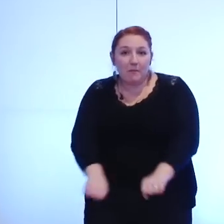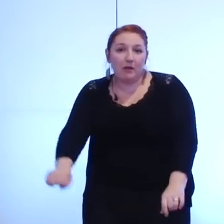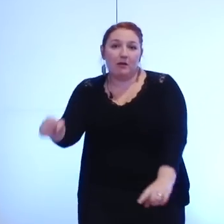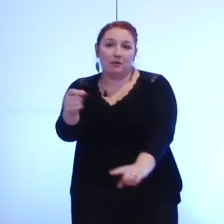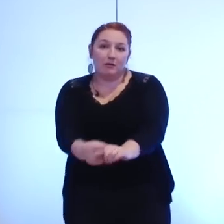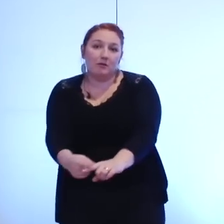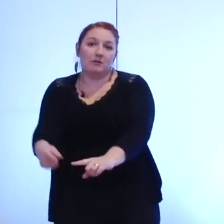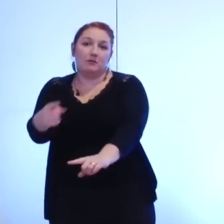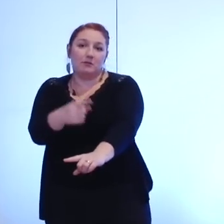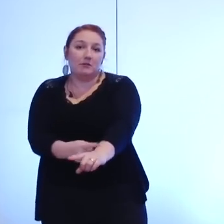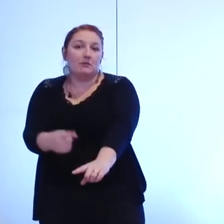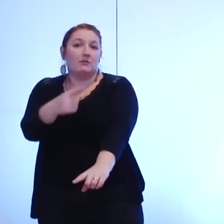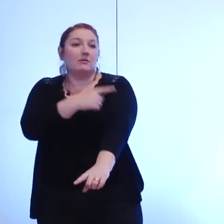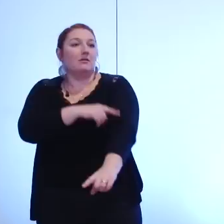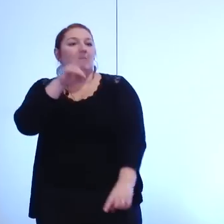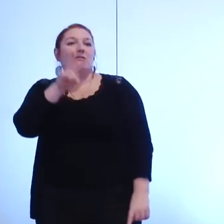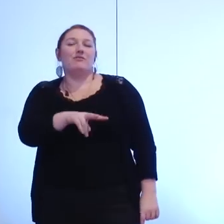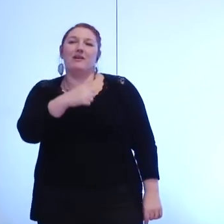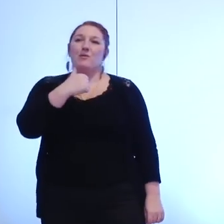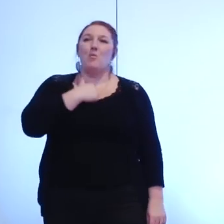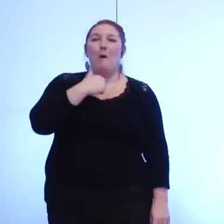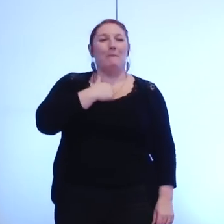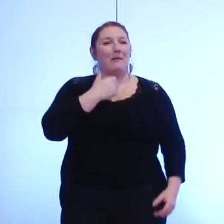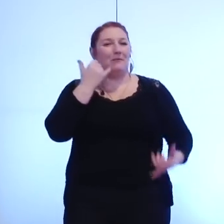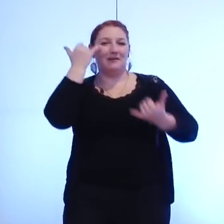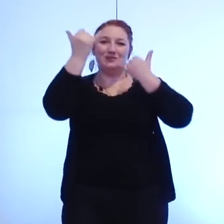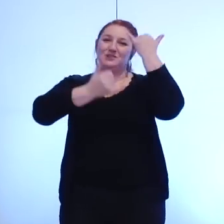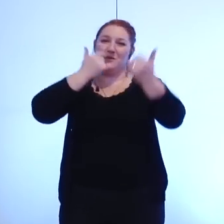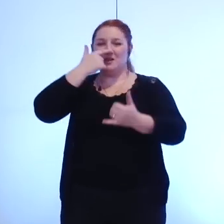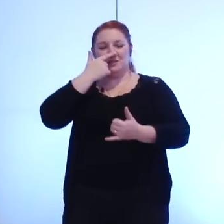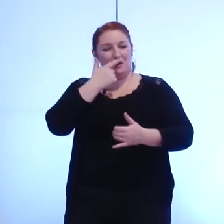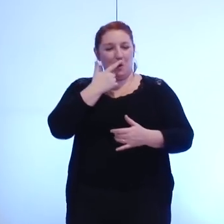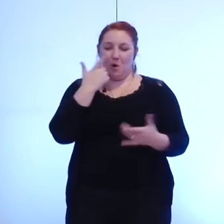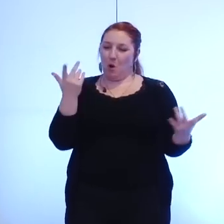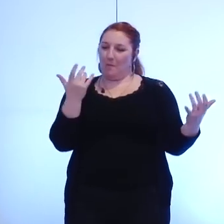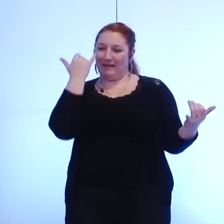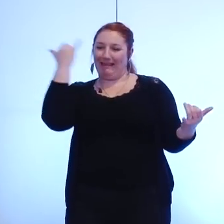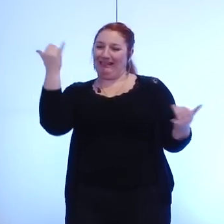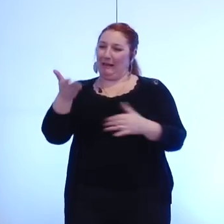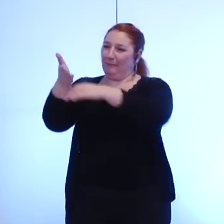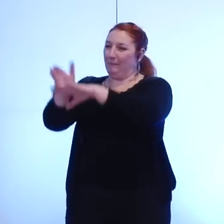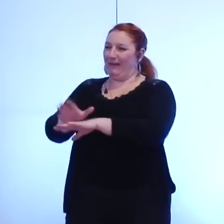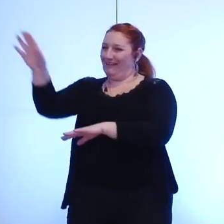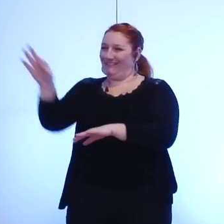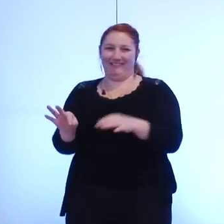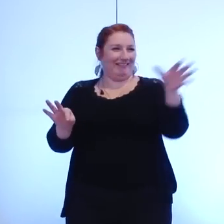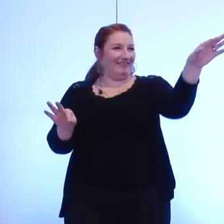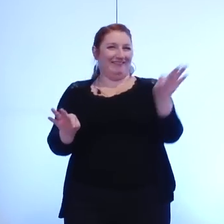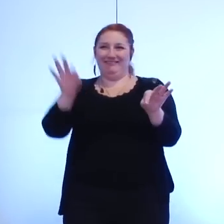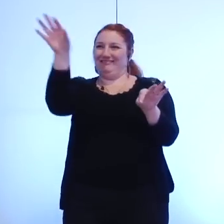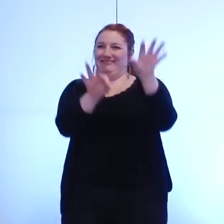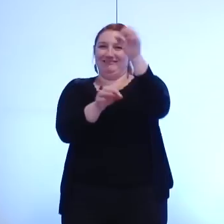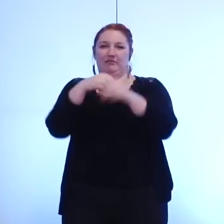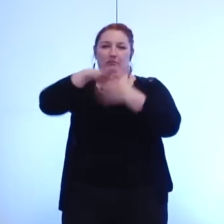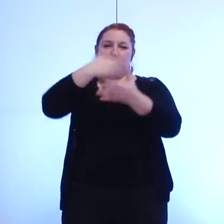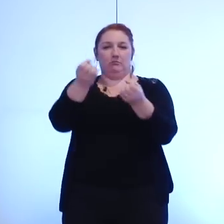tout est fabriqué en kit préfabriqué pré-mâché mais les choses